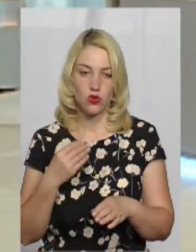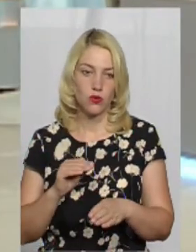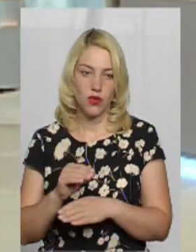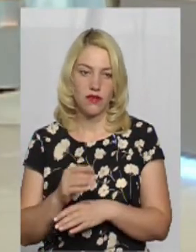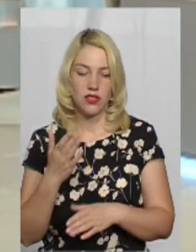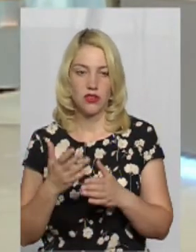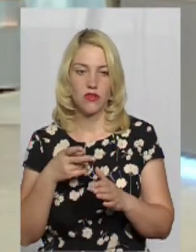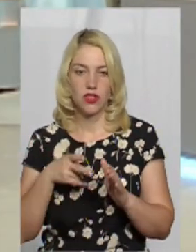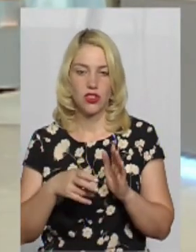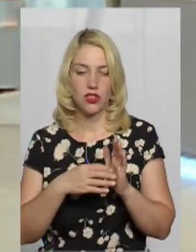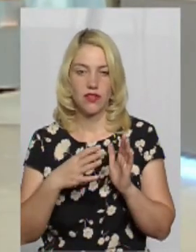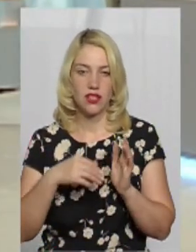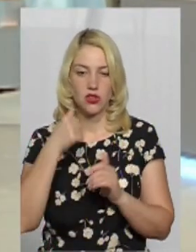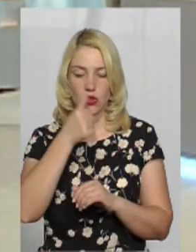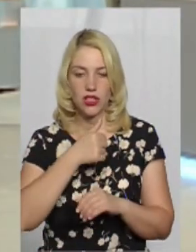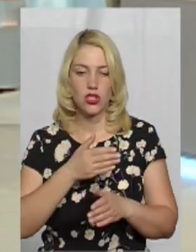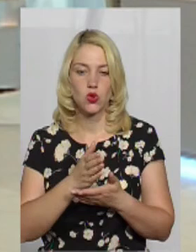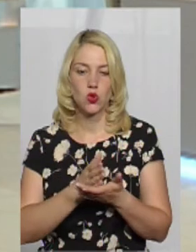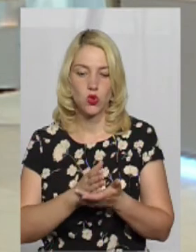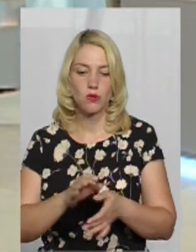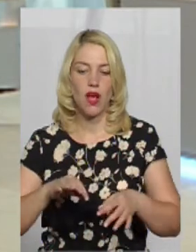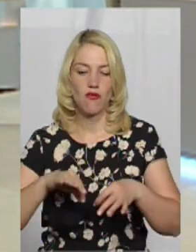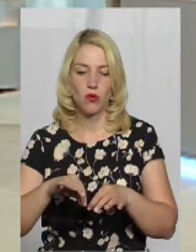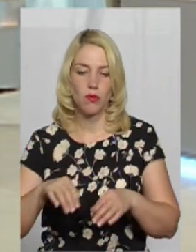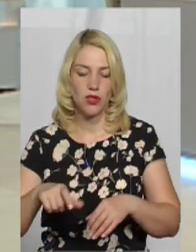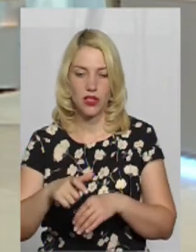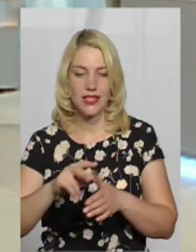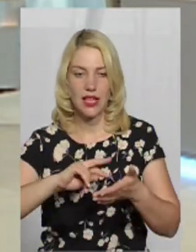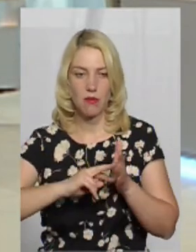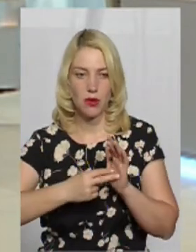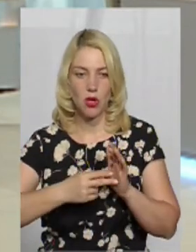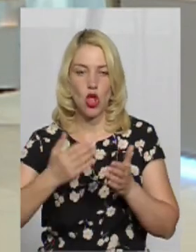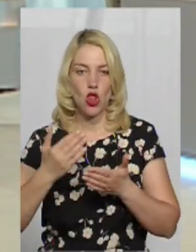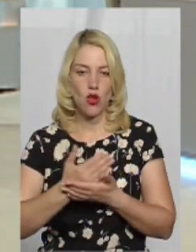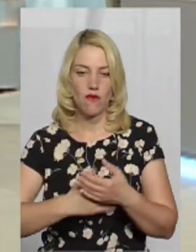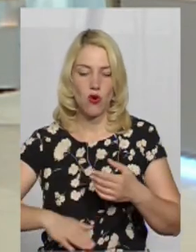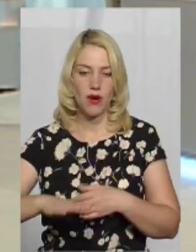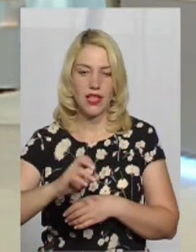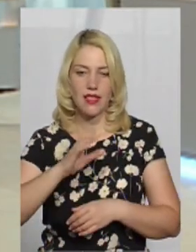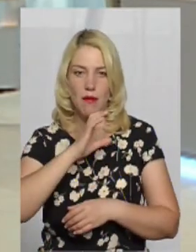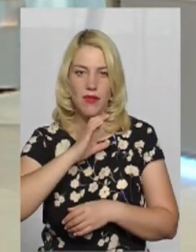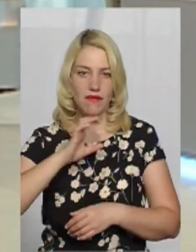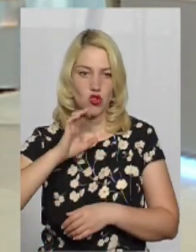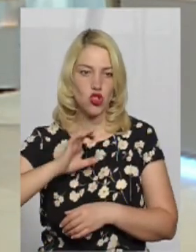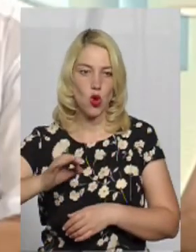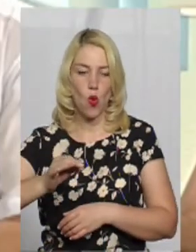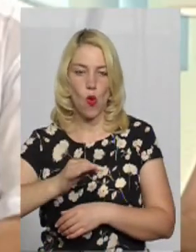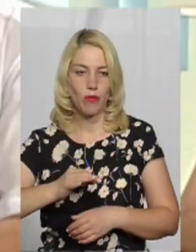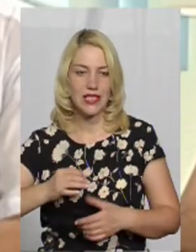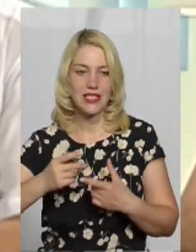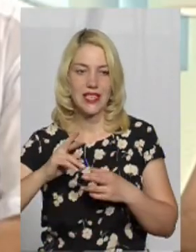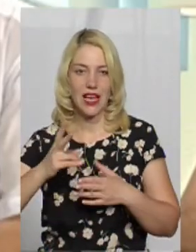на 2019 рік служби в тимільних доріг заплановано будівництво одного майданчика на півночі області, так як я